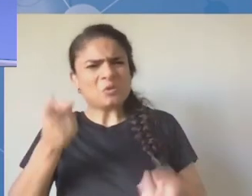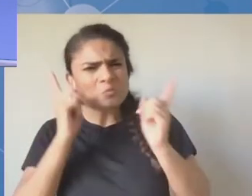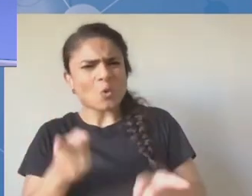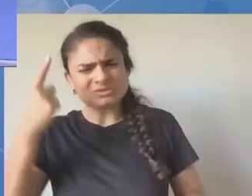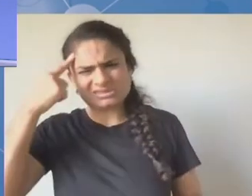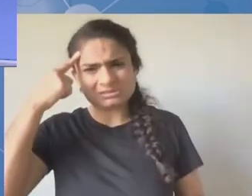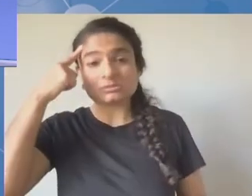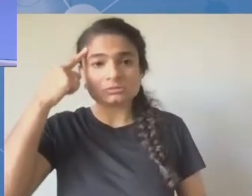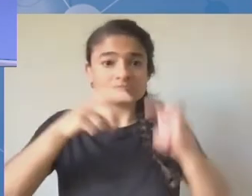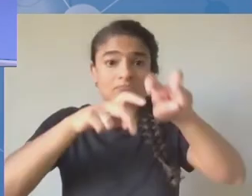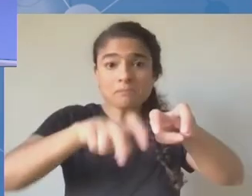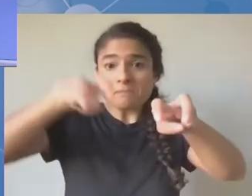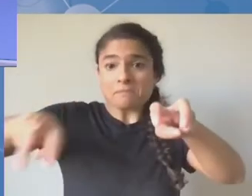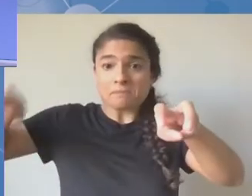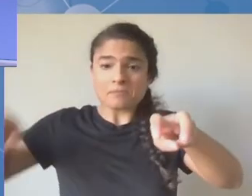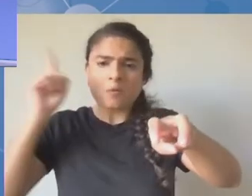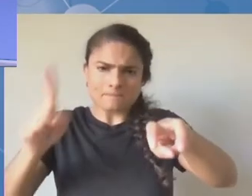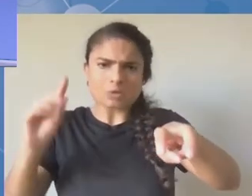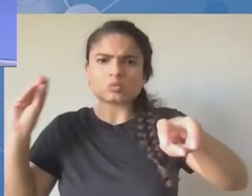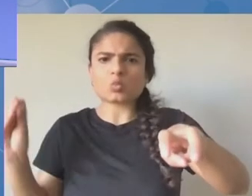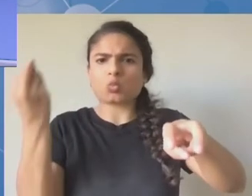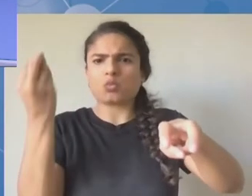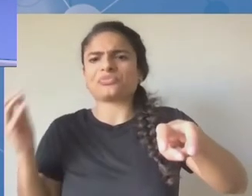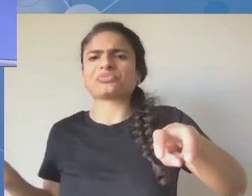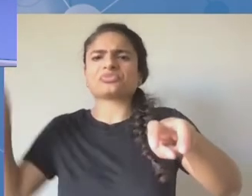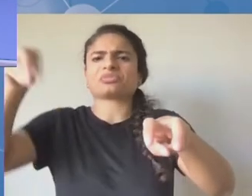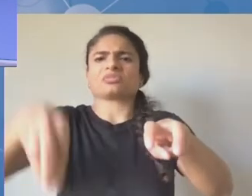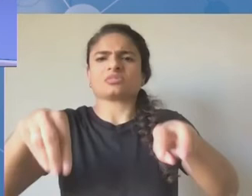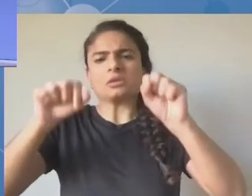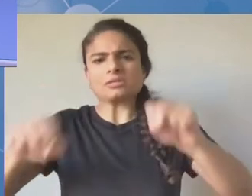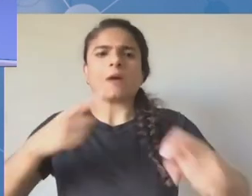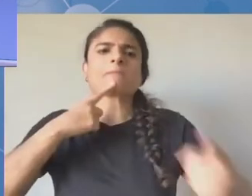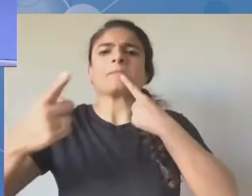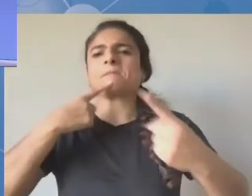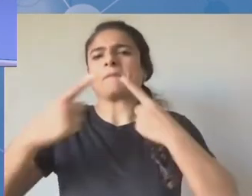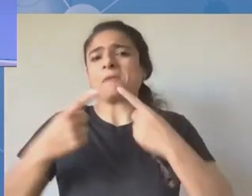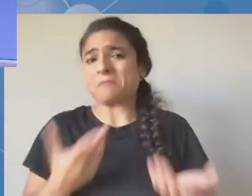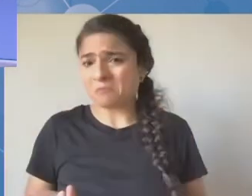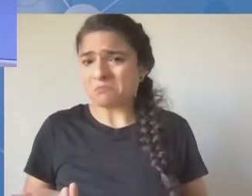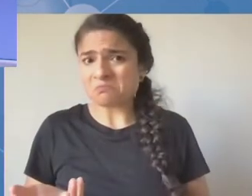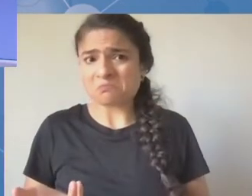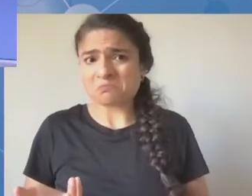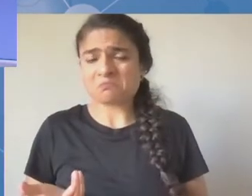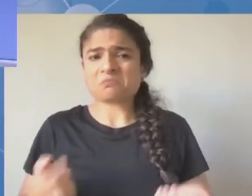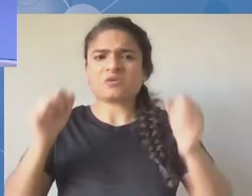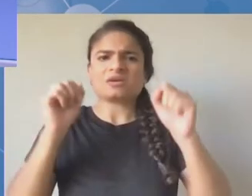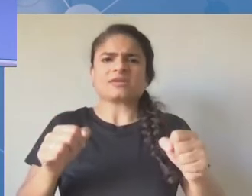reprezentowane wśród panelistów, tak aby mogły osoby młode także na bieżąco uczestniczyć w dyskusji.